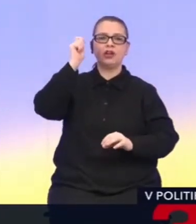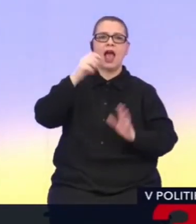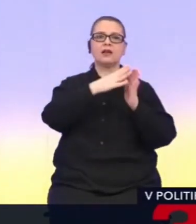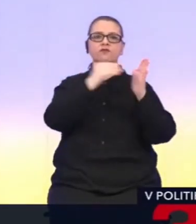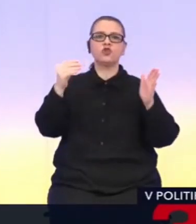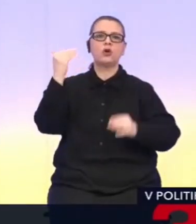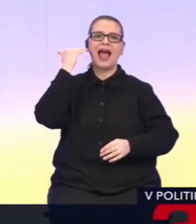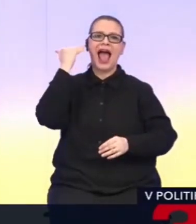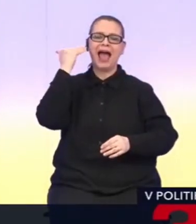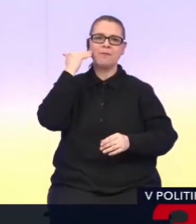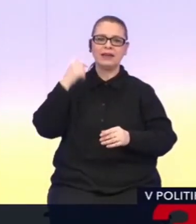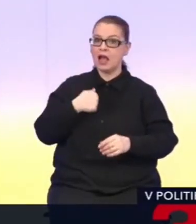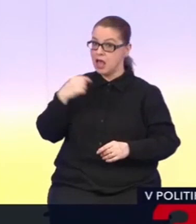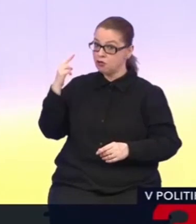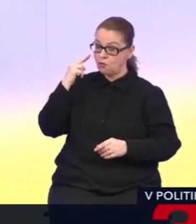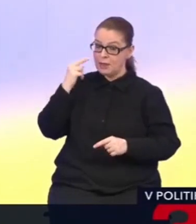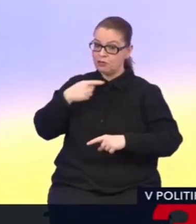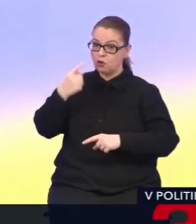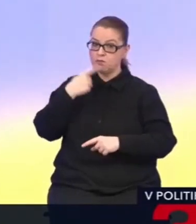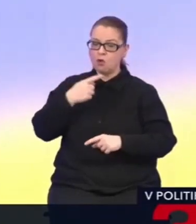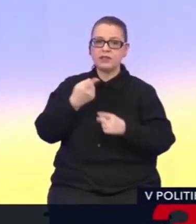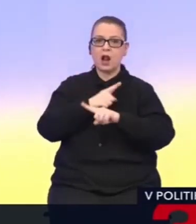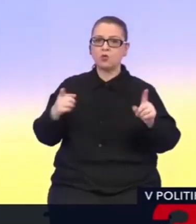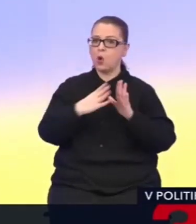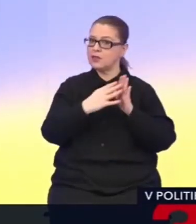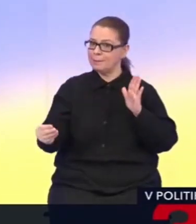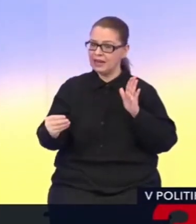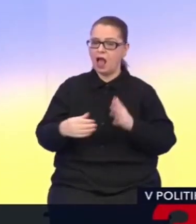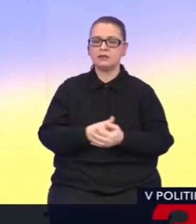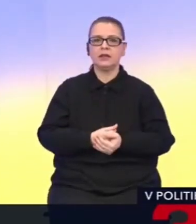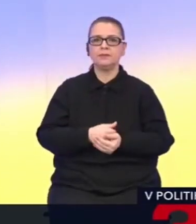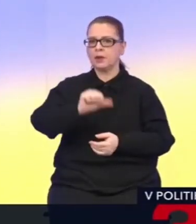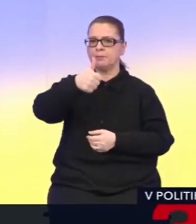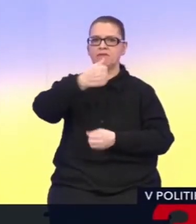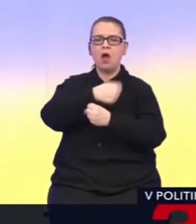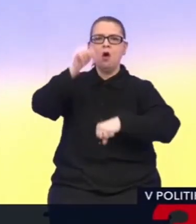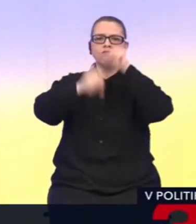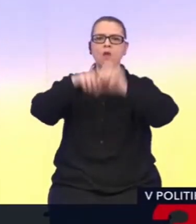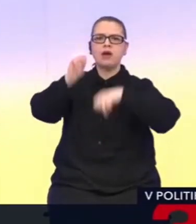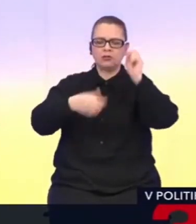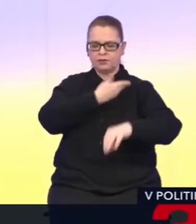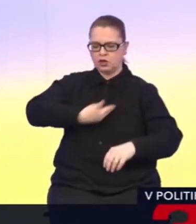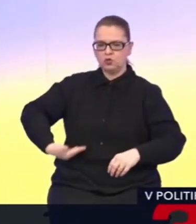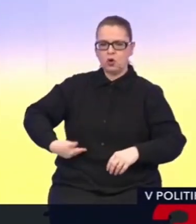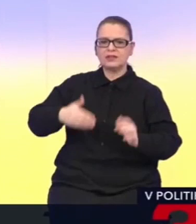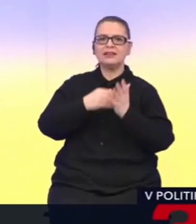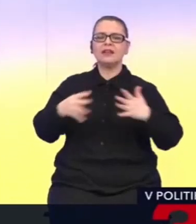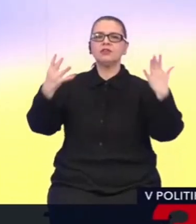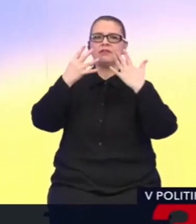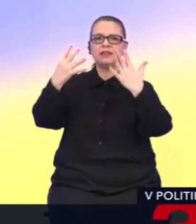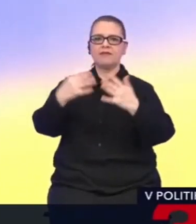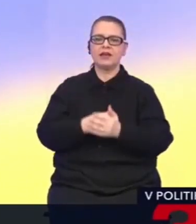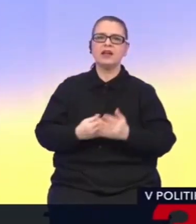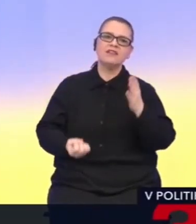amerických, ja som v piatok rozprave uviedol mnohé príklady. prvé, bombardovanie Juhoslávie v 99. vznik